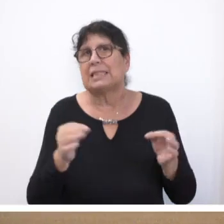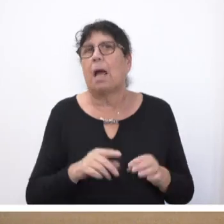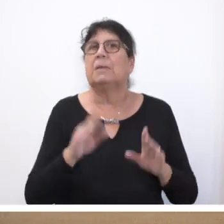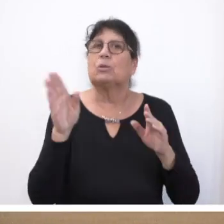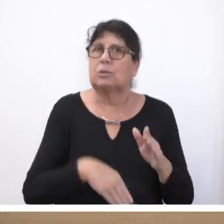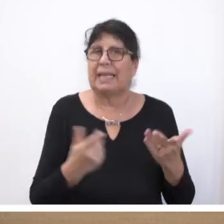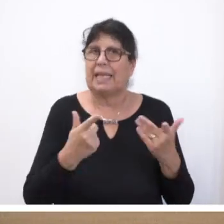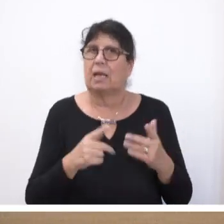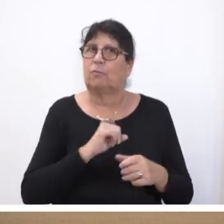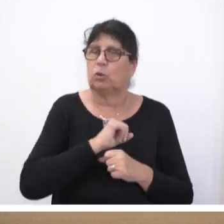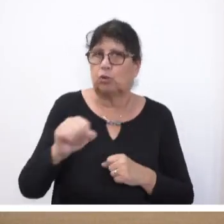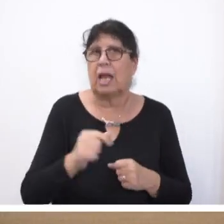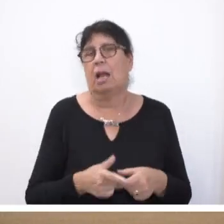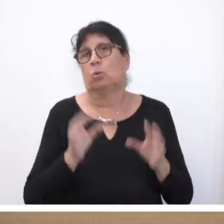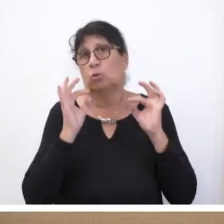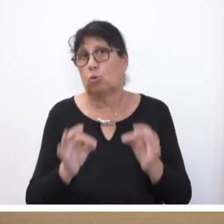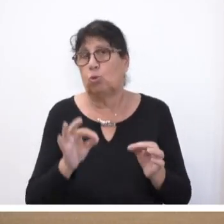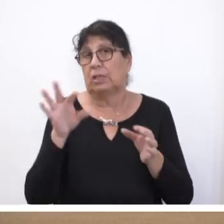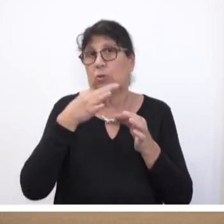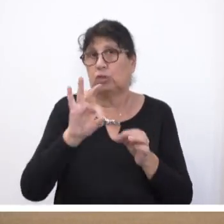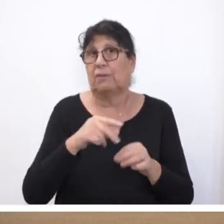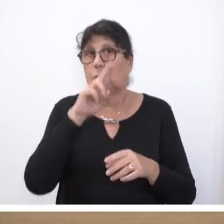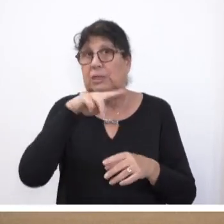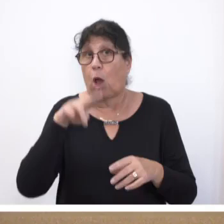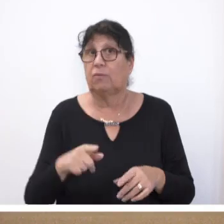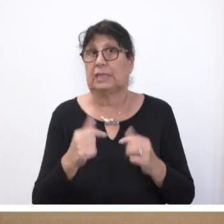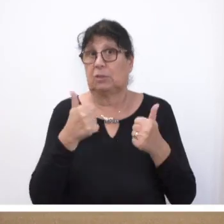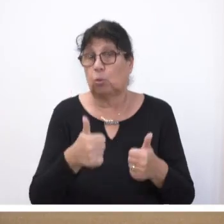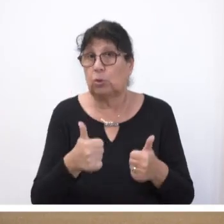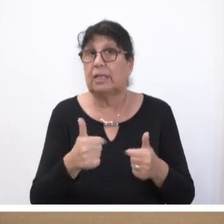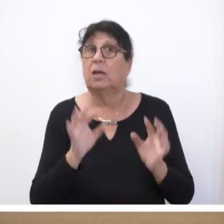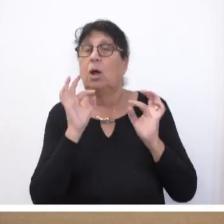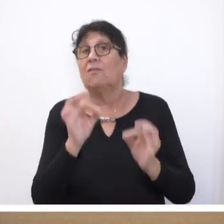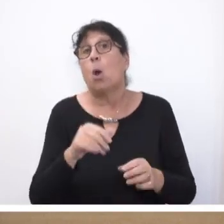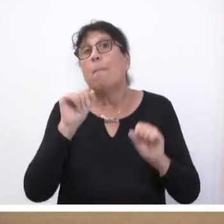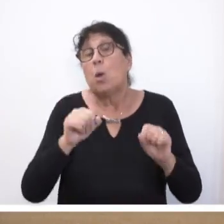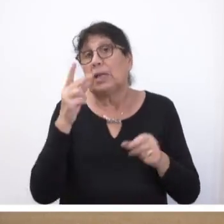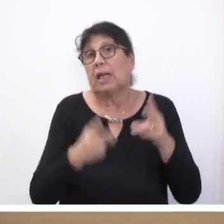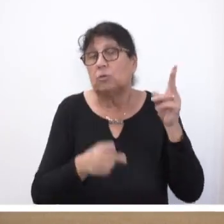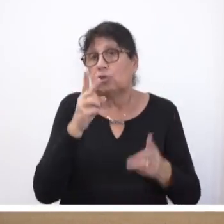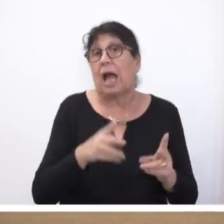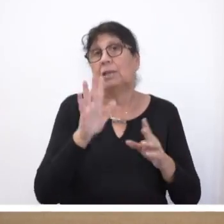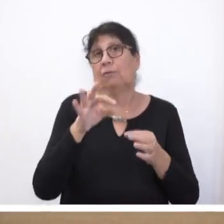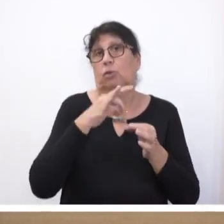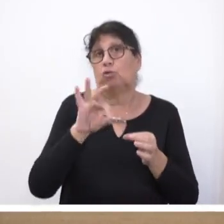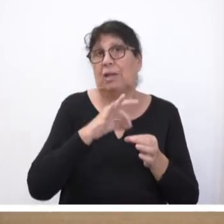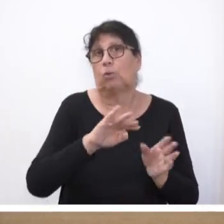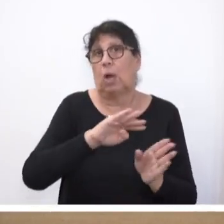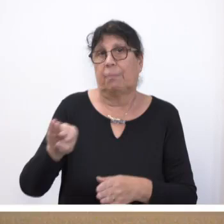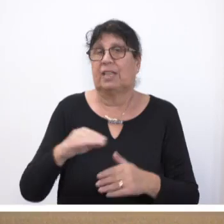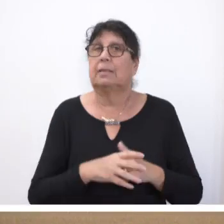eine schnelle und effektive Stiftungsaufsicht sinnvoll, um möglichen Schaden von Stiftungen abzuwenden.